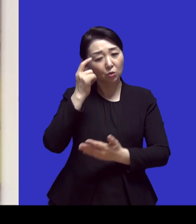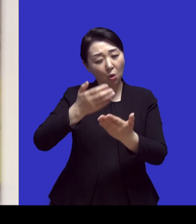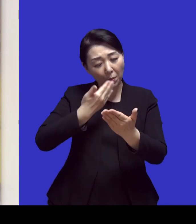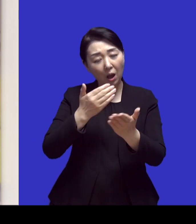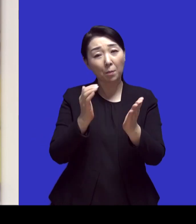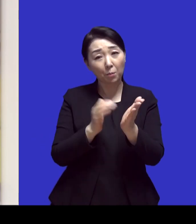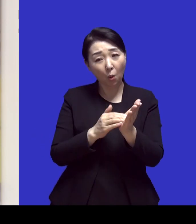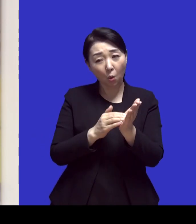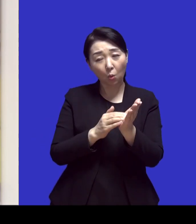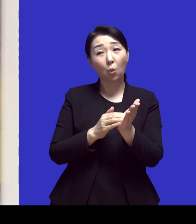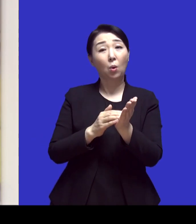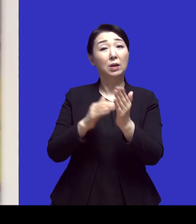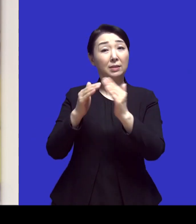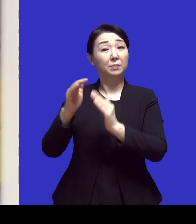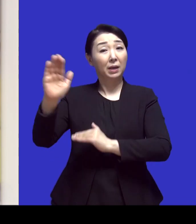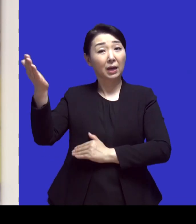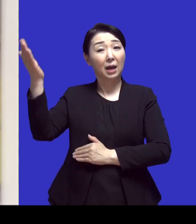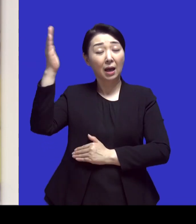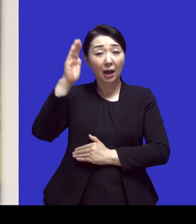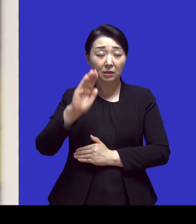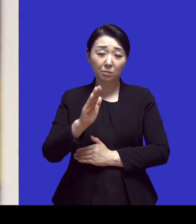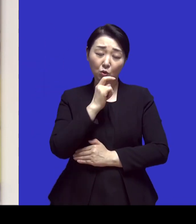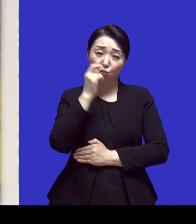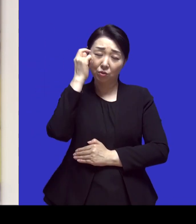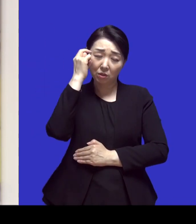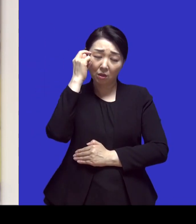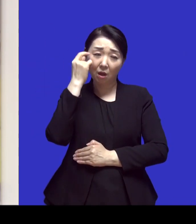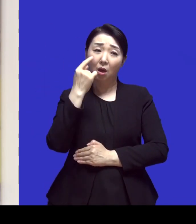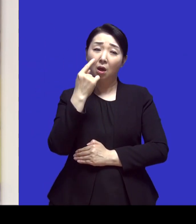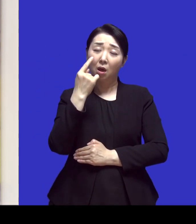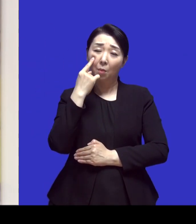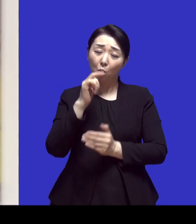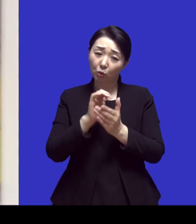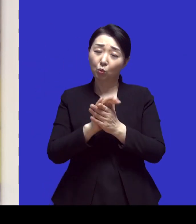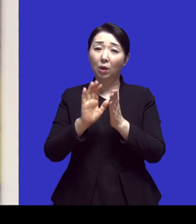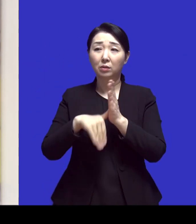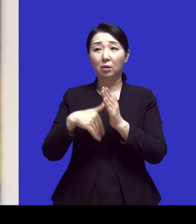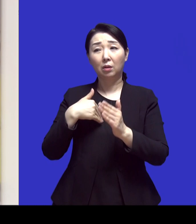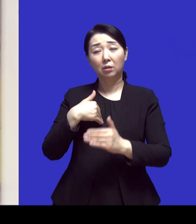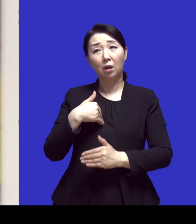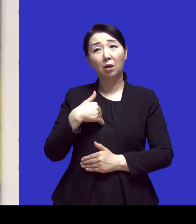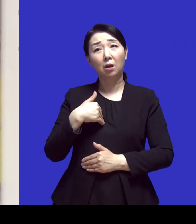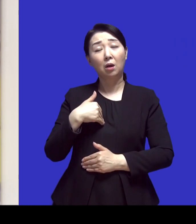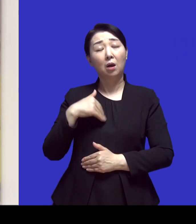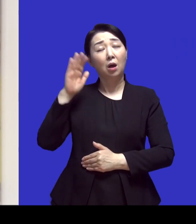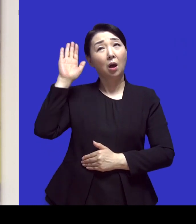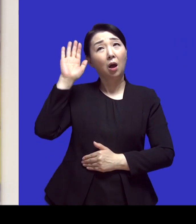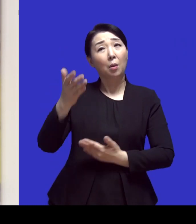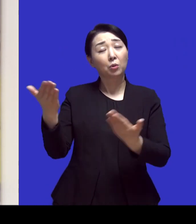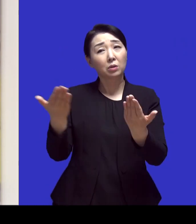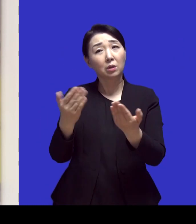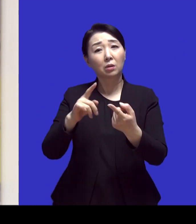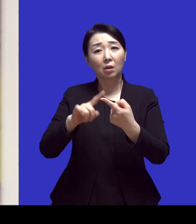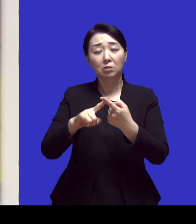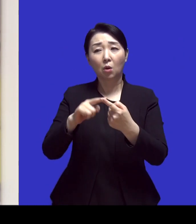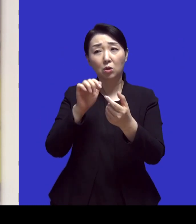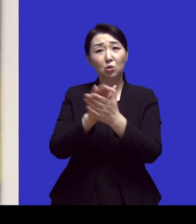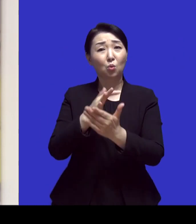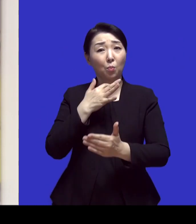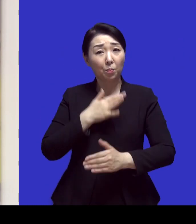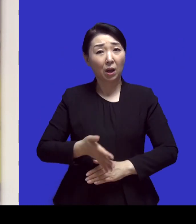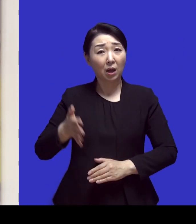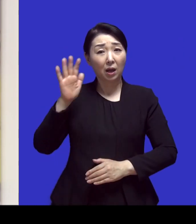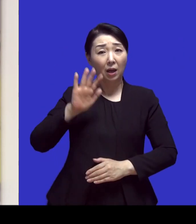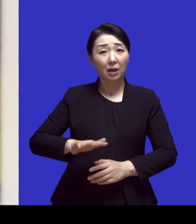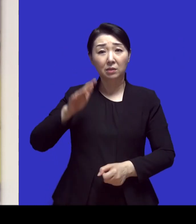그 큐티 하다가 이제 기도를 하는데 어 전혀 이제 제 진로를 가지고 기도하지 않았는데 하나님이 너가 외과 의사가 하면